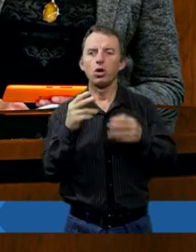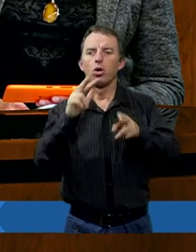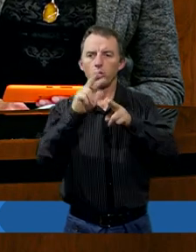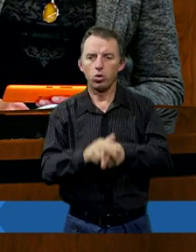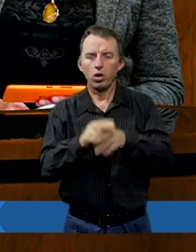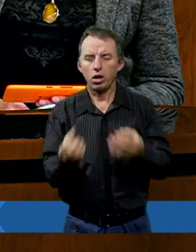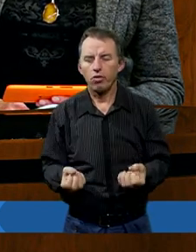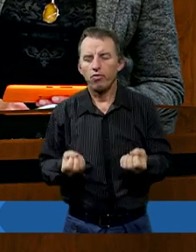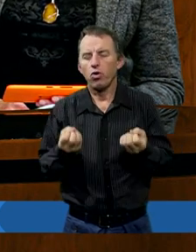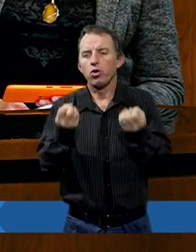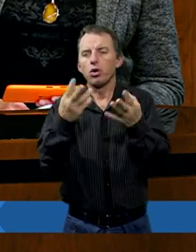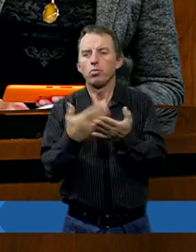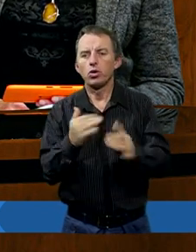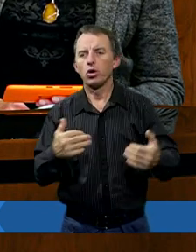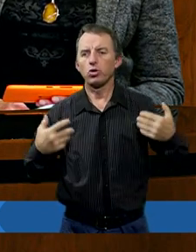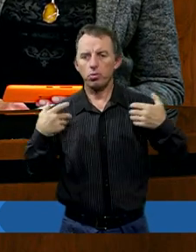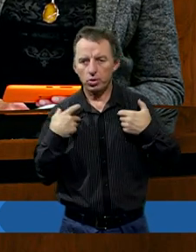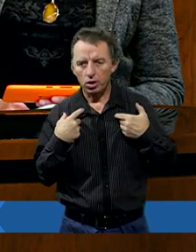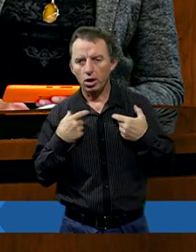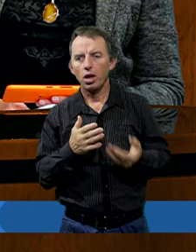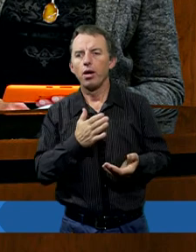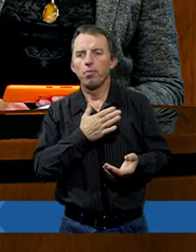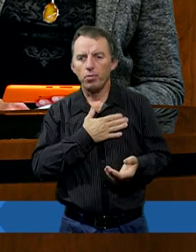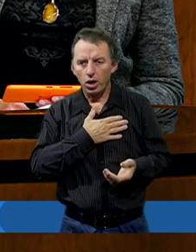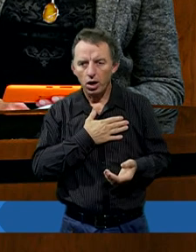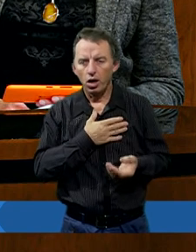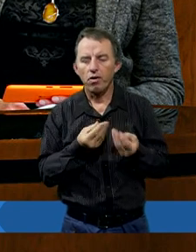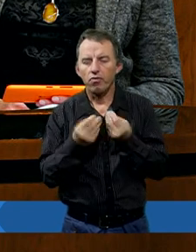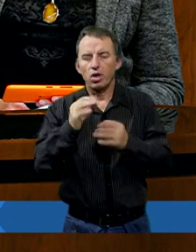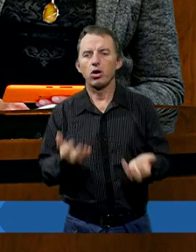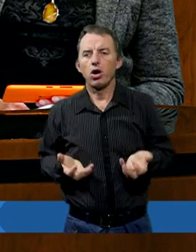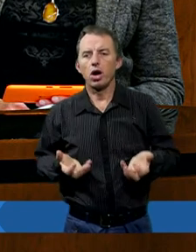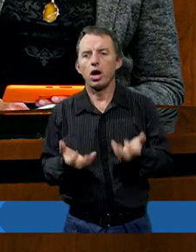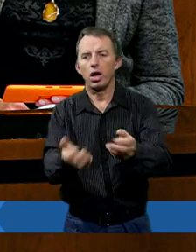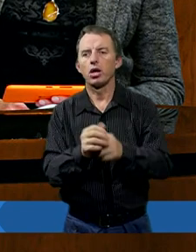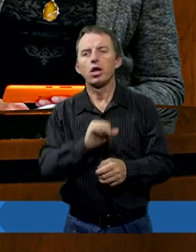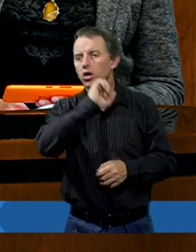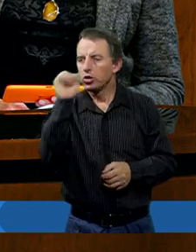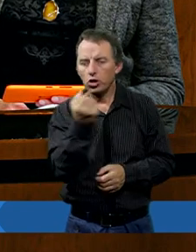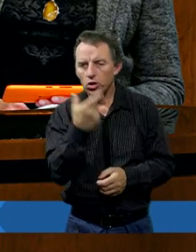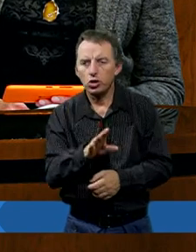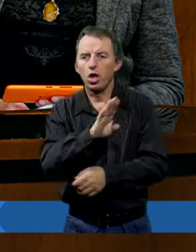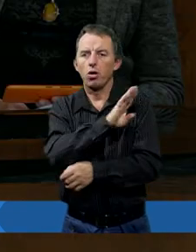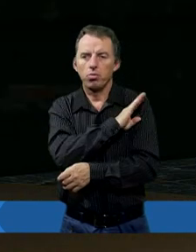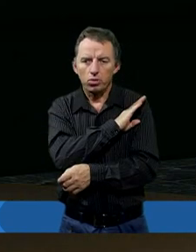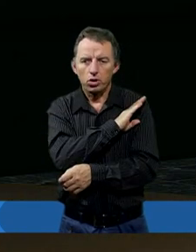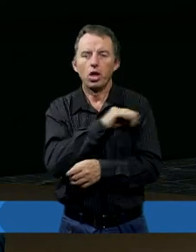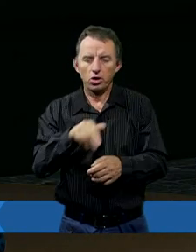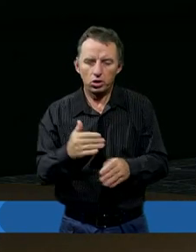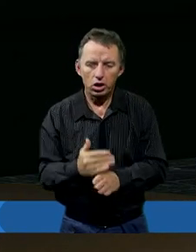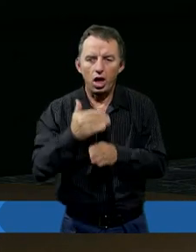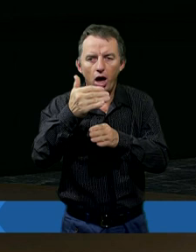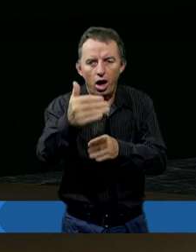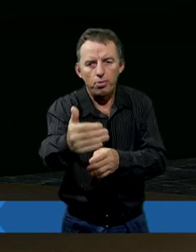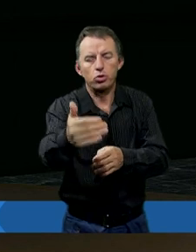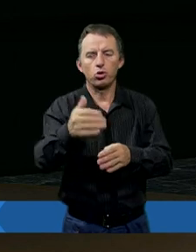zostaliśmy stworzeni po to, aby żyć. Mamy takie wielką chęć, aby tak naprawdę nigdy nie umierać, iść w przód.